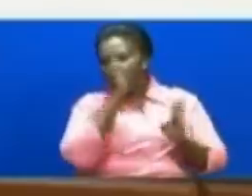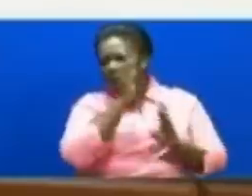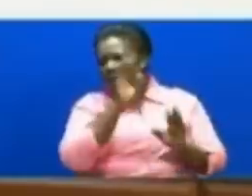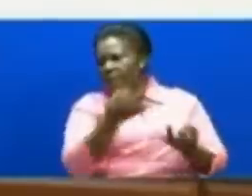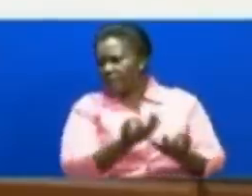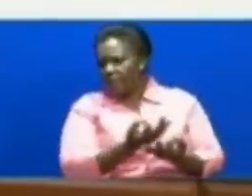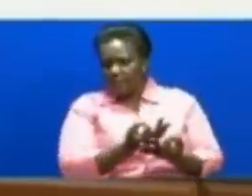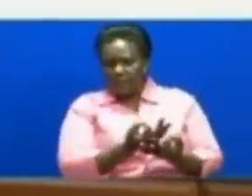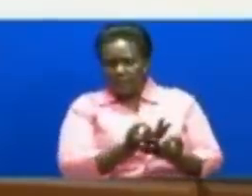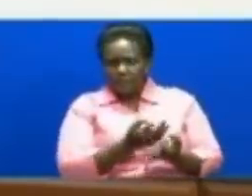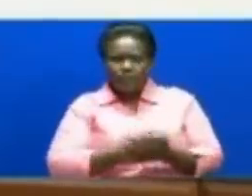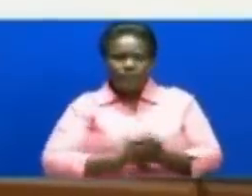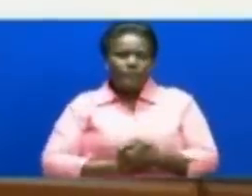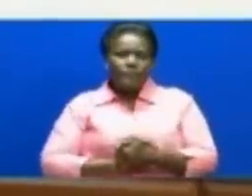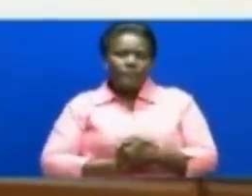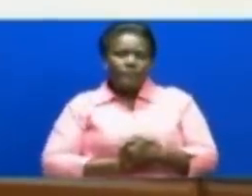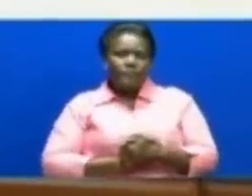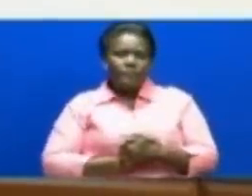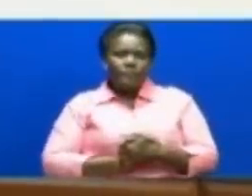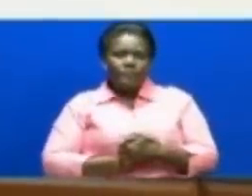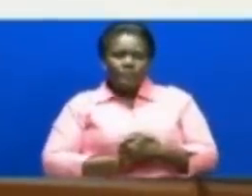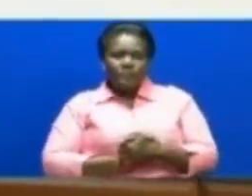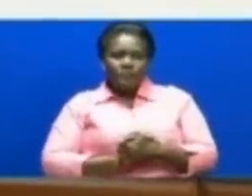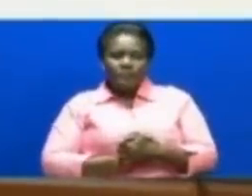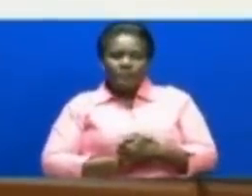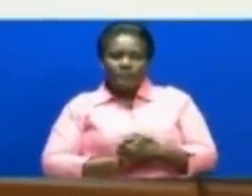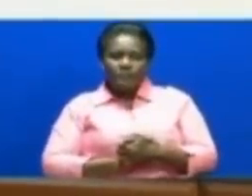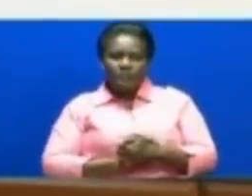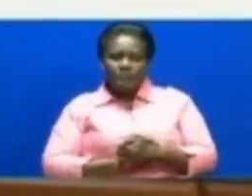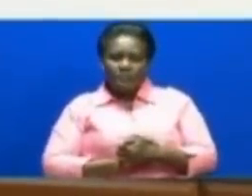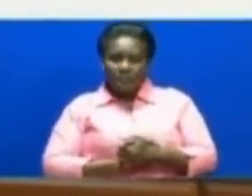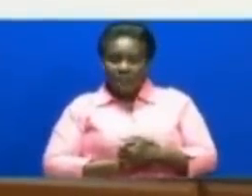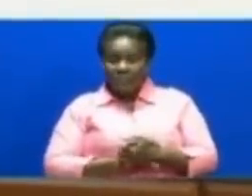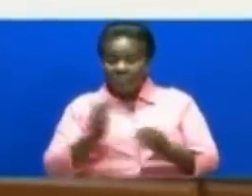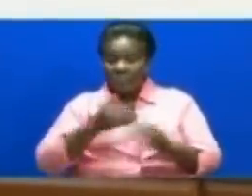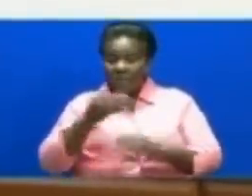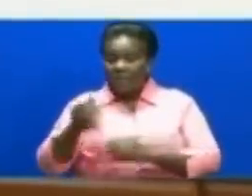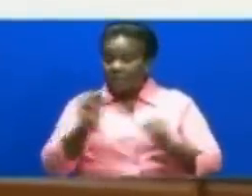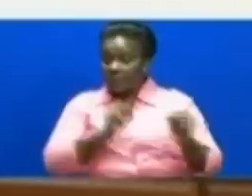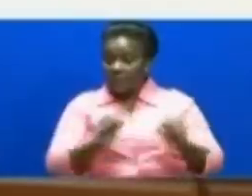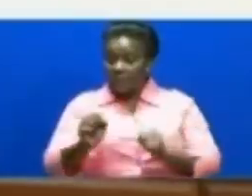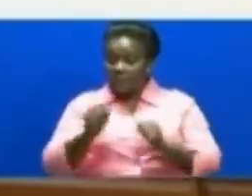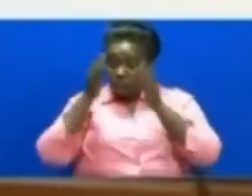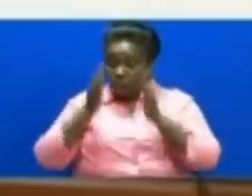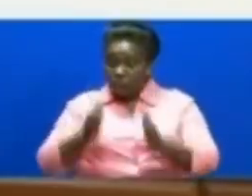Mara bada ya hiyo hali Hili tuwa tarifa kwa mtendaji mkuu watakukuru